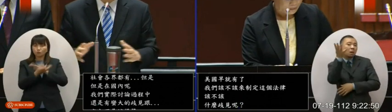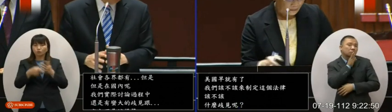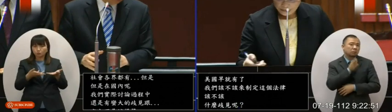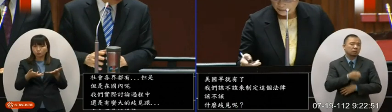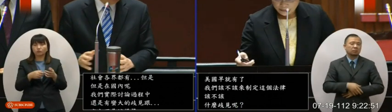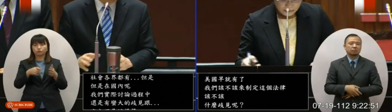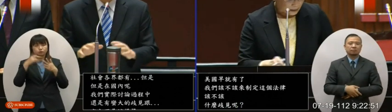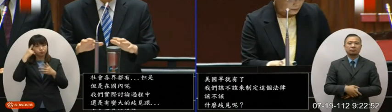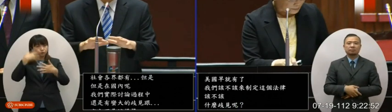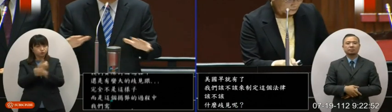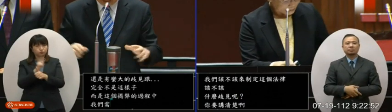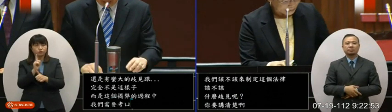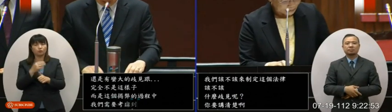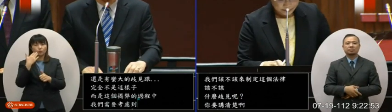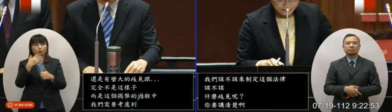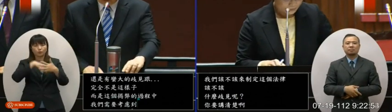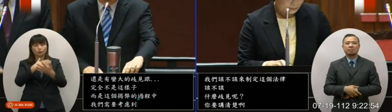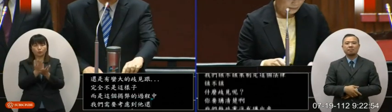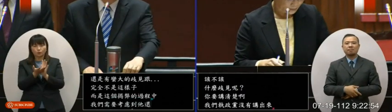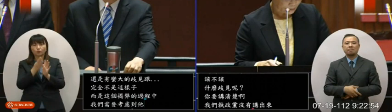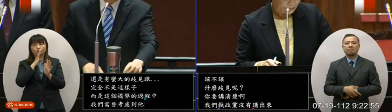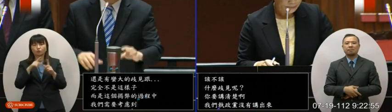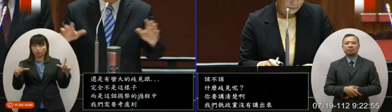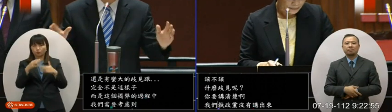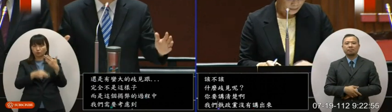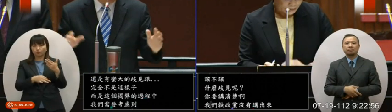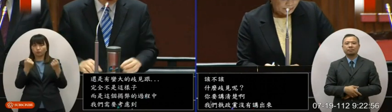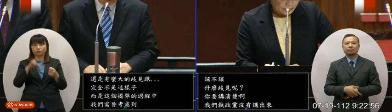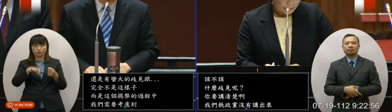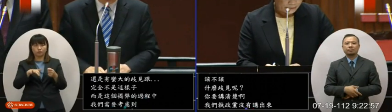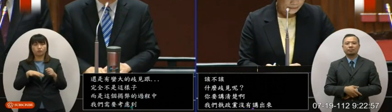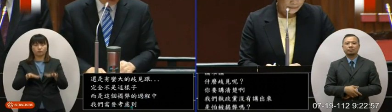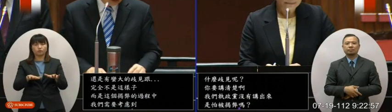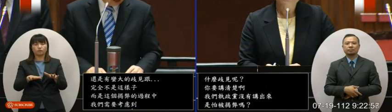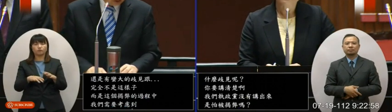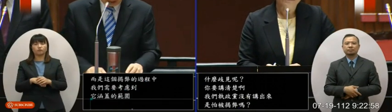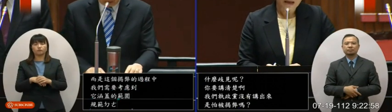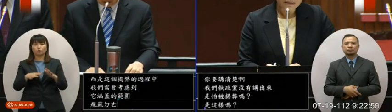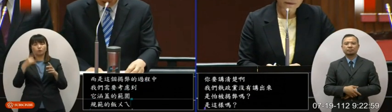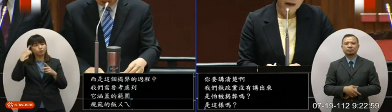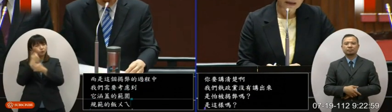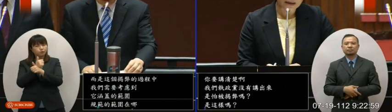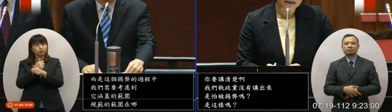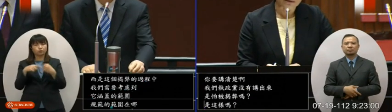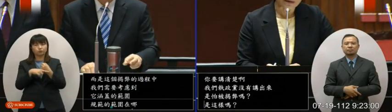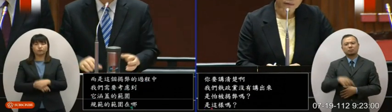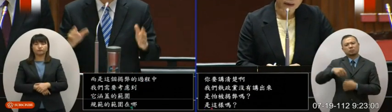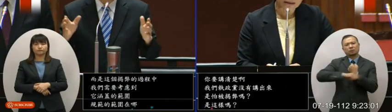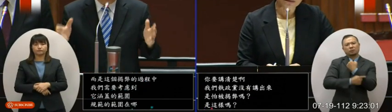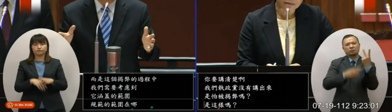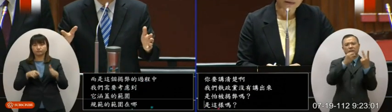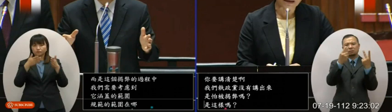过程当中呢我们需要考虑到这个它涵盖的这个范围规范的范围是在哪里所以目前呢我们是有在考虑说这个法在2019